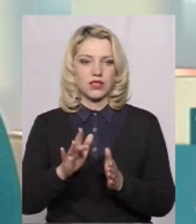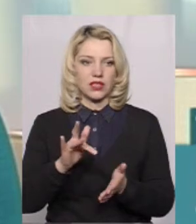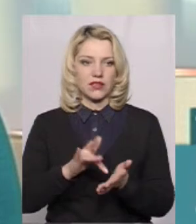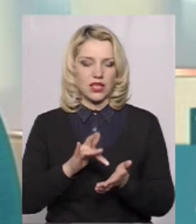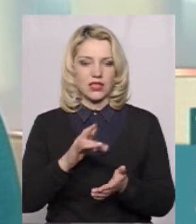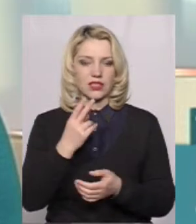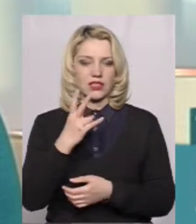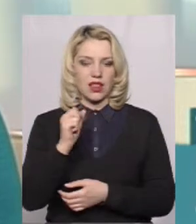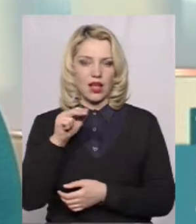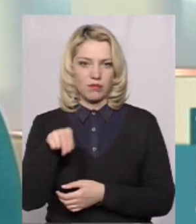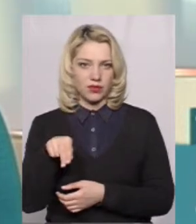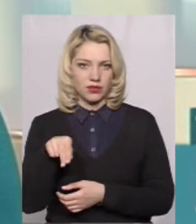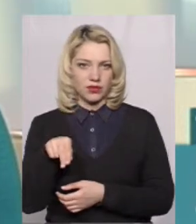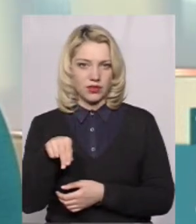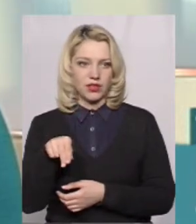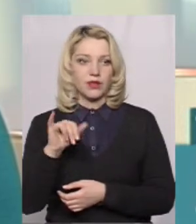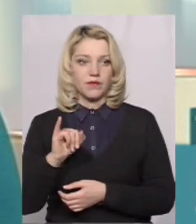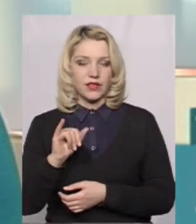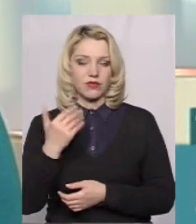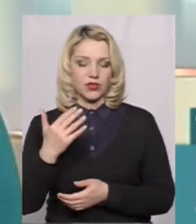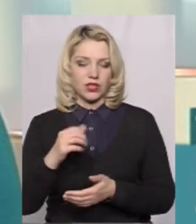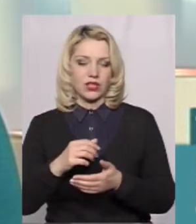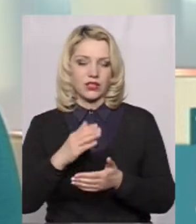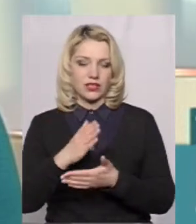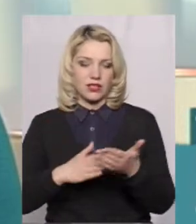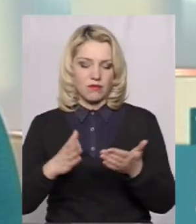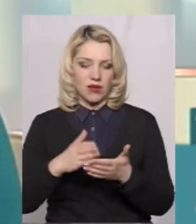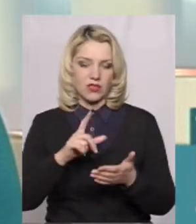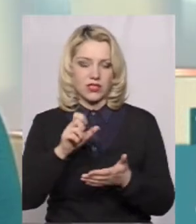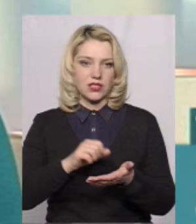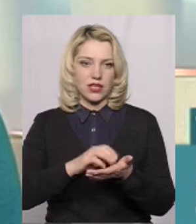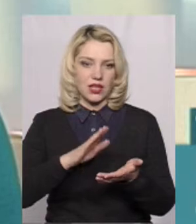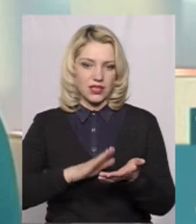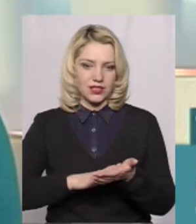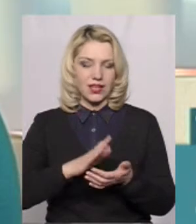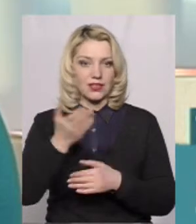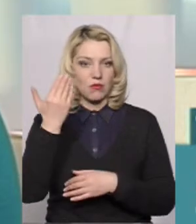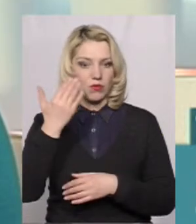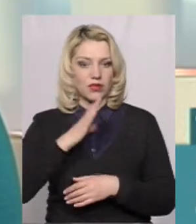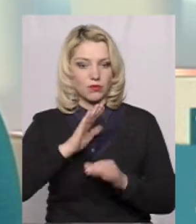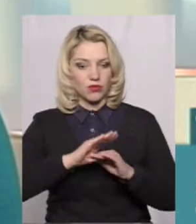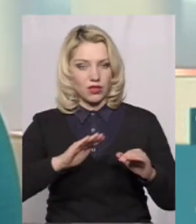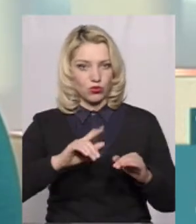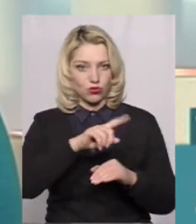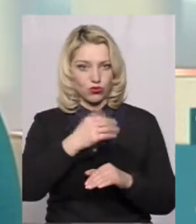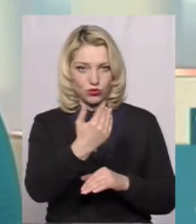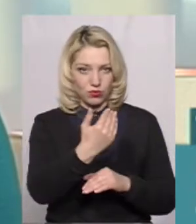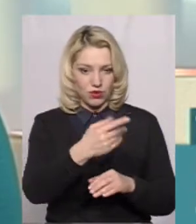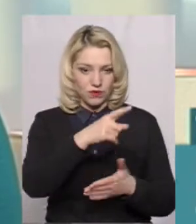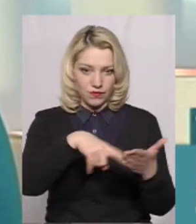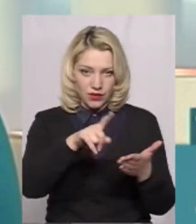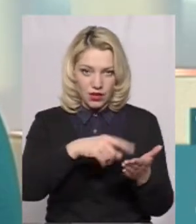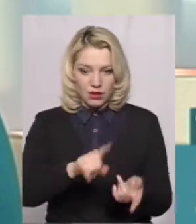центрі надання адміністративних послуг. Вони знімаються з реєстрації з попереднього садочка, де вони стояли, і переводяться на інший.